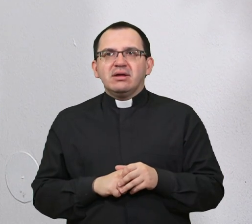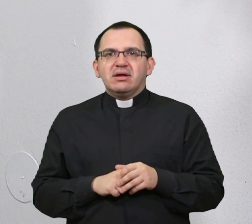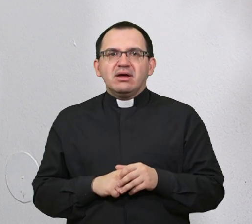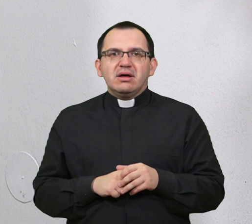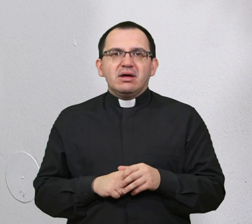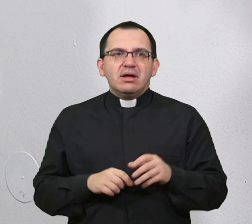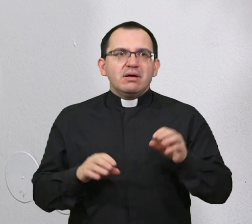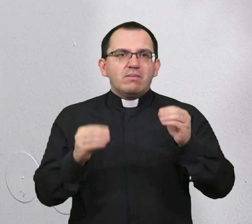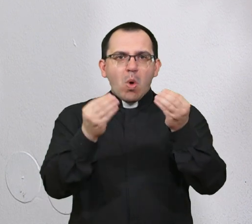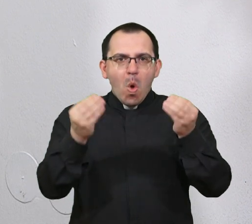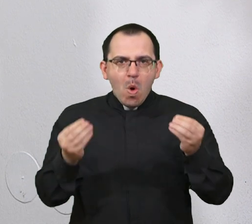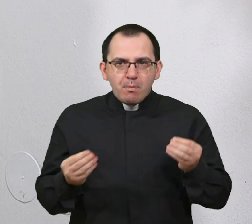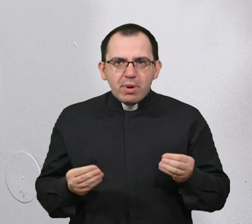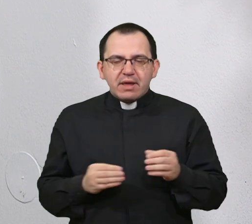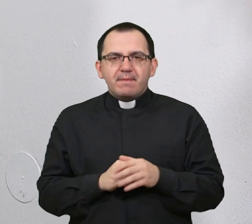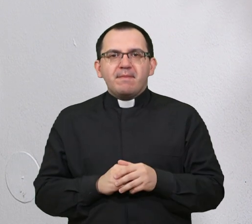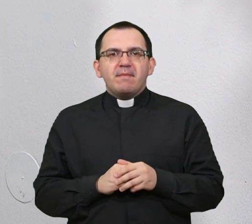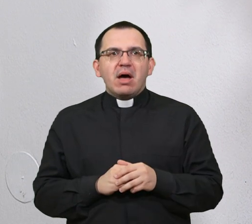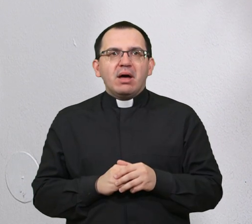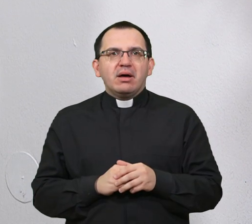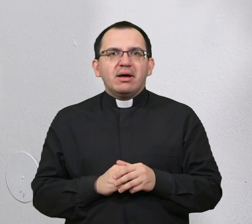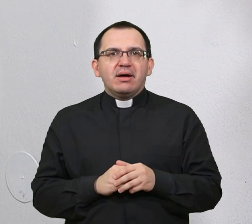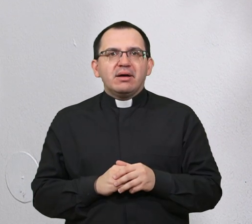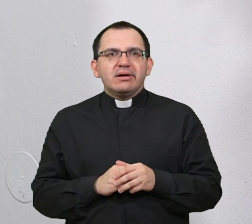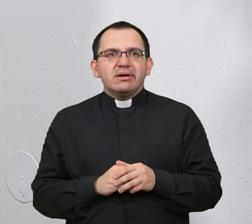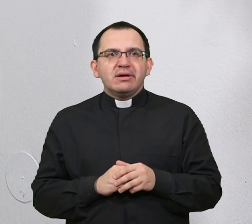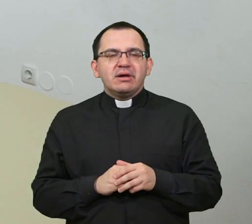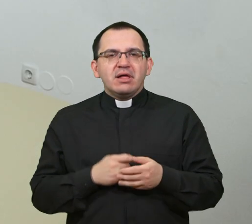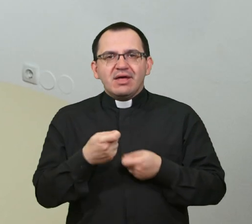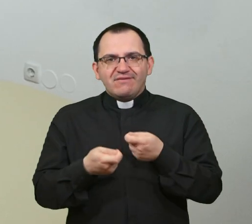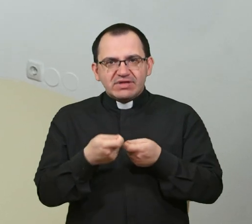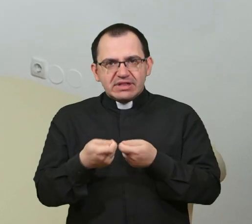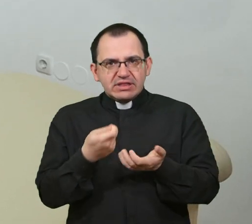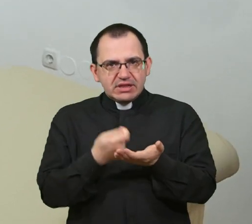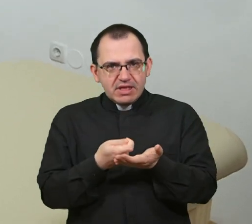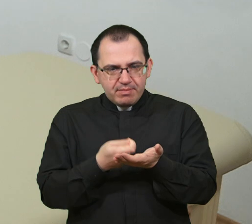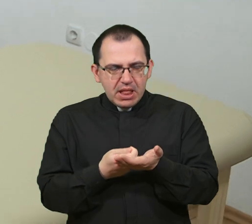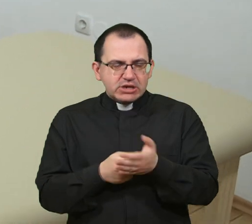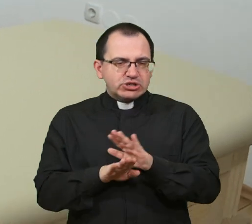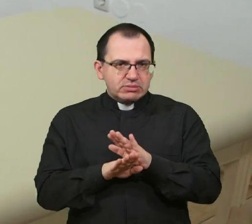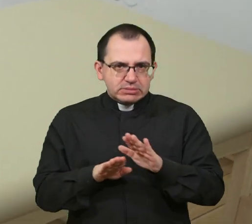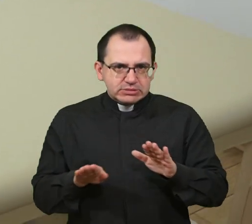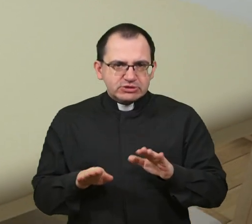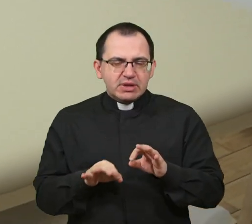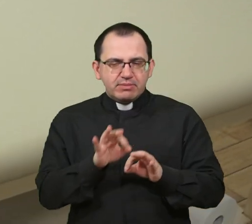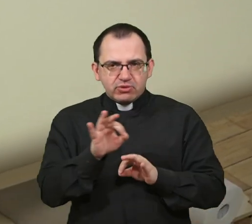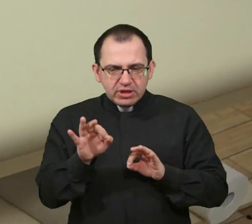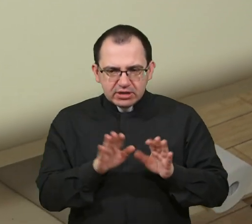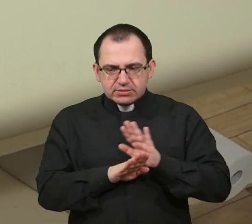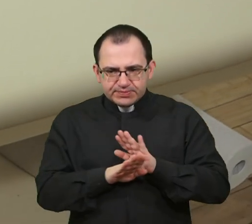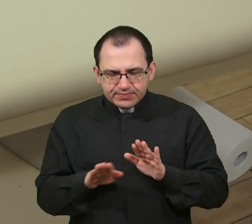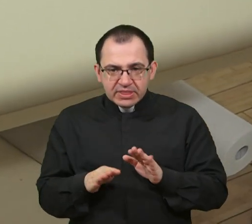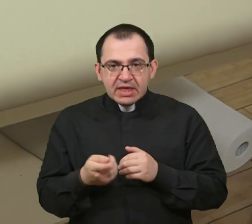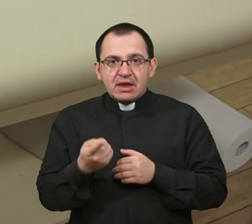opreme, financirale su se plaće iz tog projekta, ali